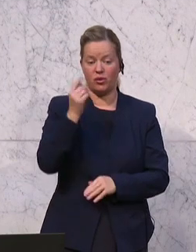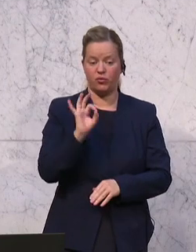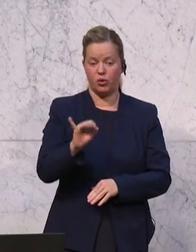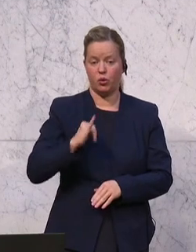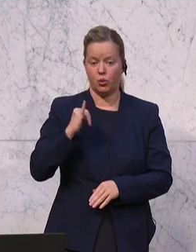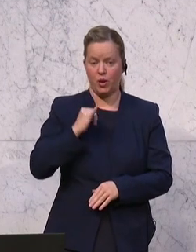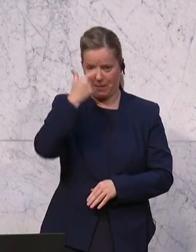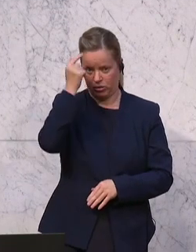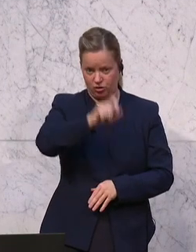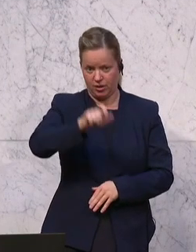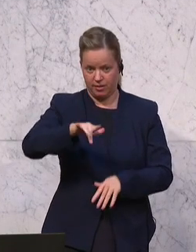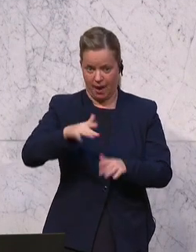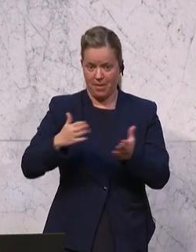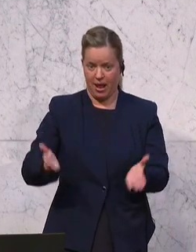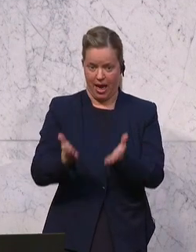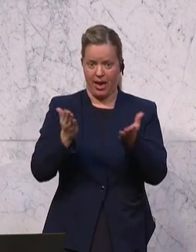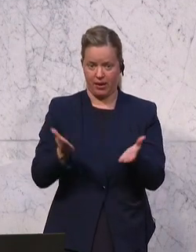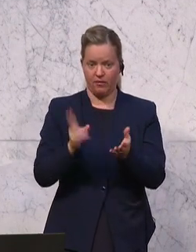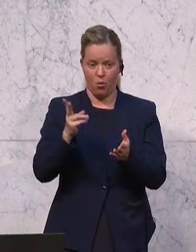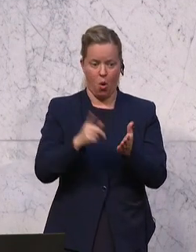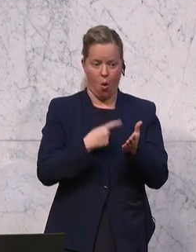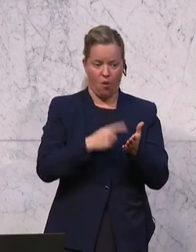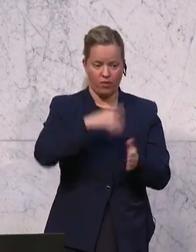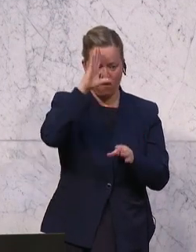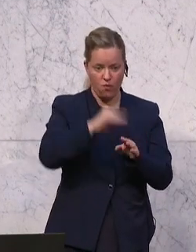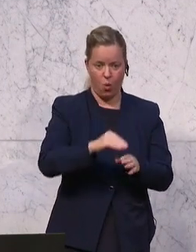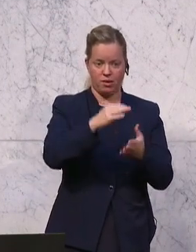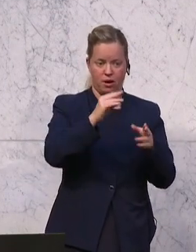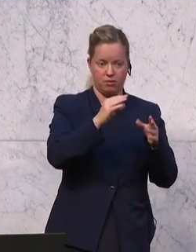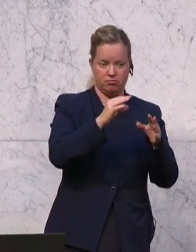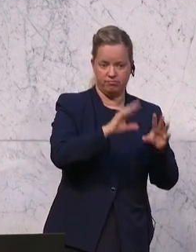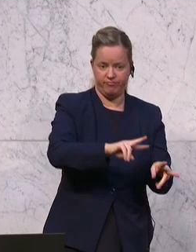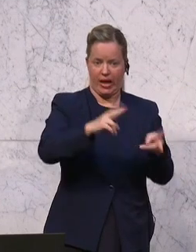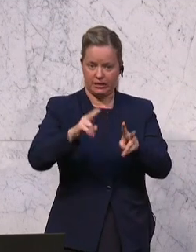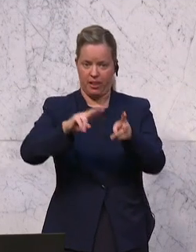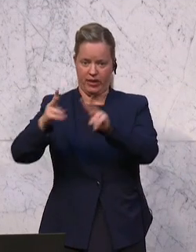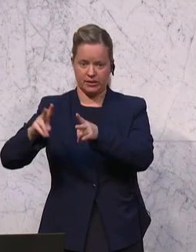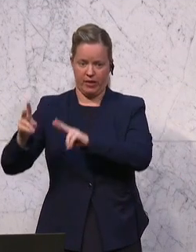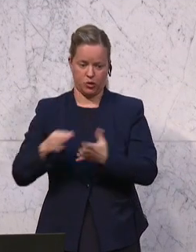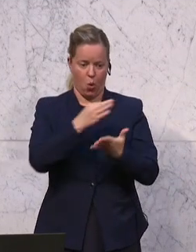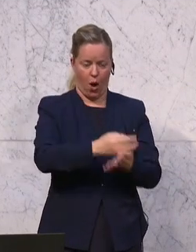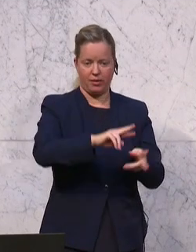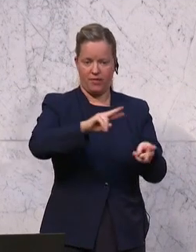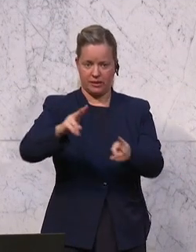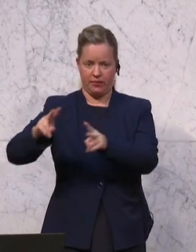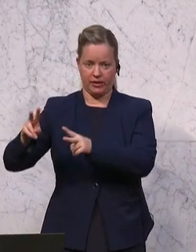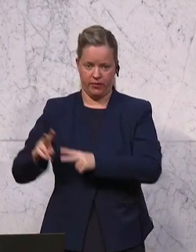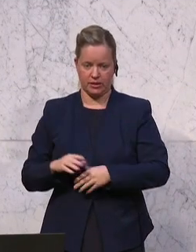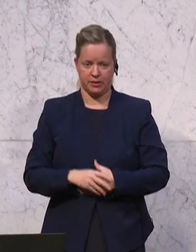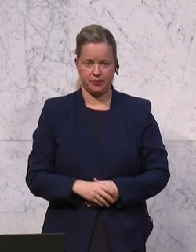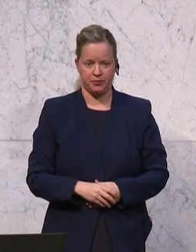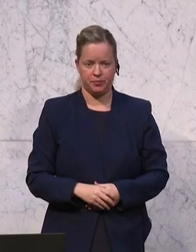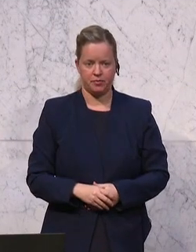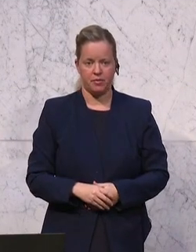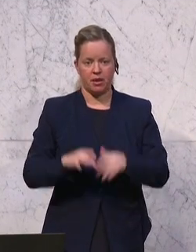eine Erleichterung. Und die eher öfter den Ort wechseln. Ja, es geht aber weiteres um Zuordnung